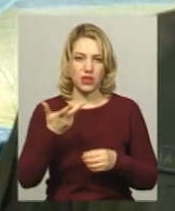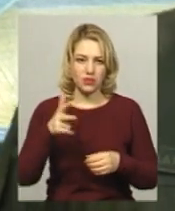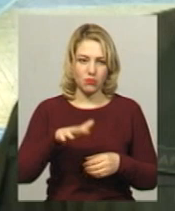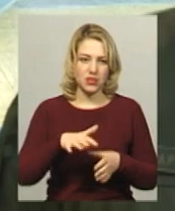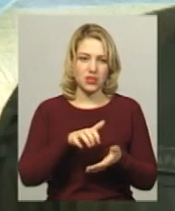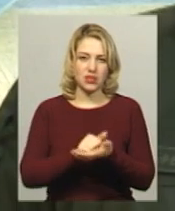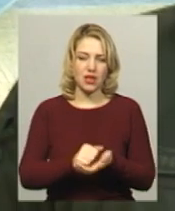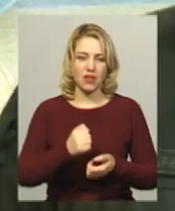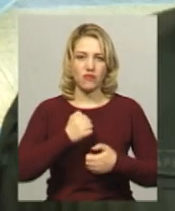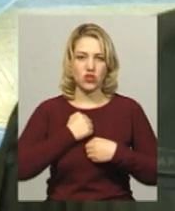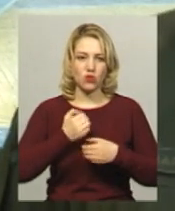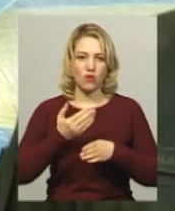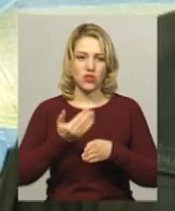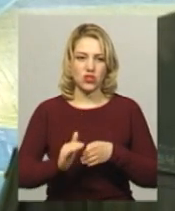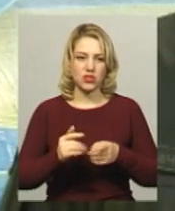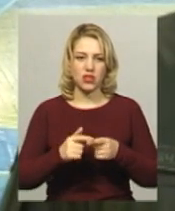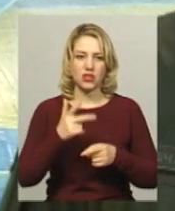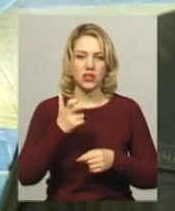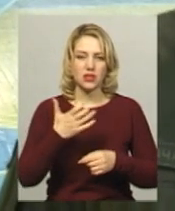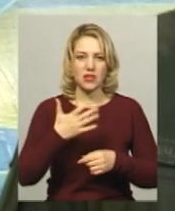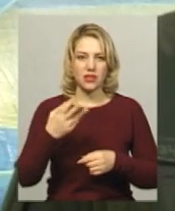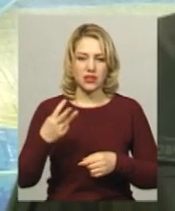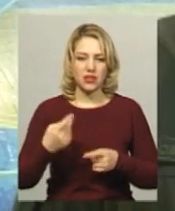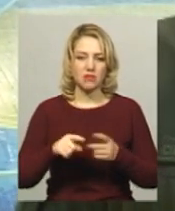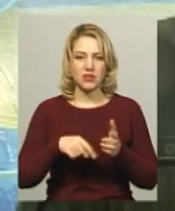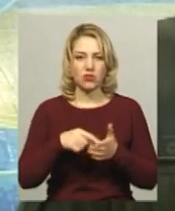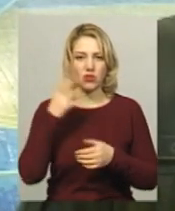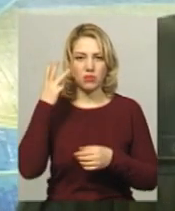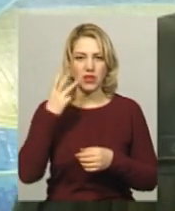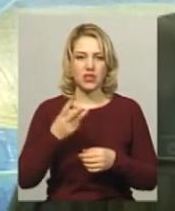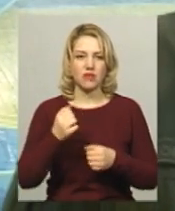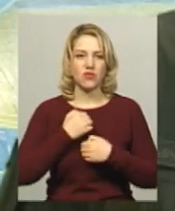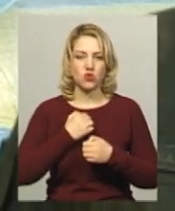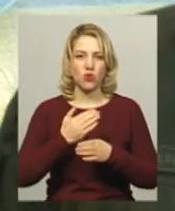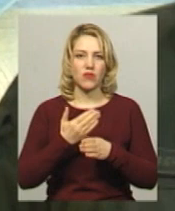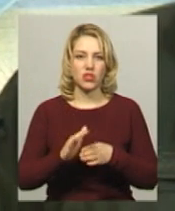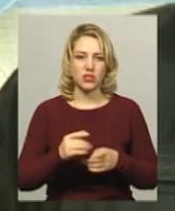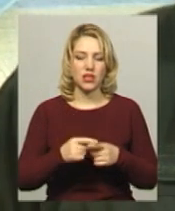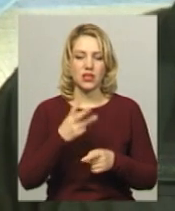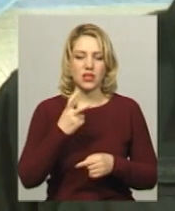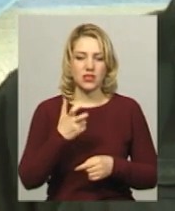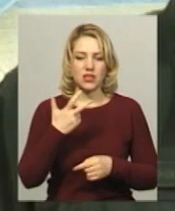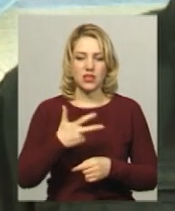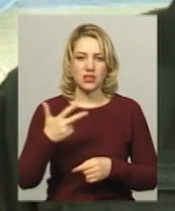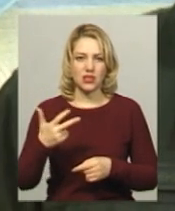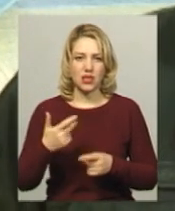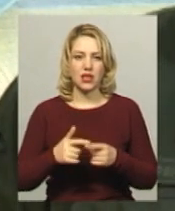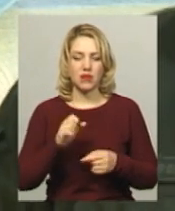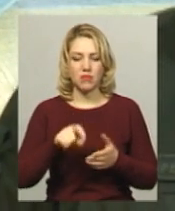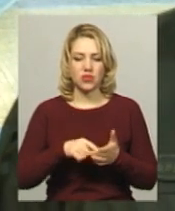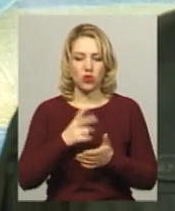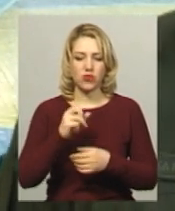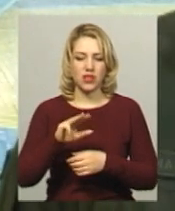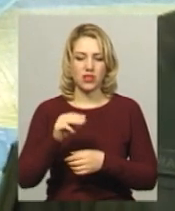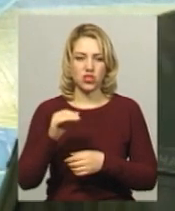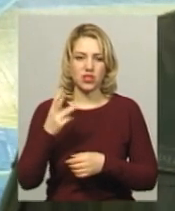зайняла військова частина 353 місто Хмельницький, друге місце військова частина 343 місто Нетішин, перше місце військова частина